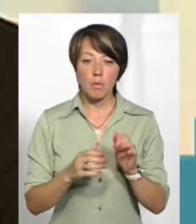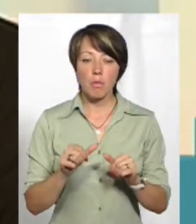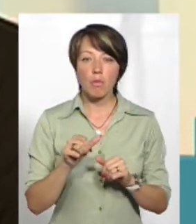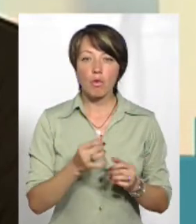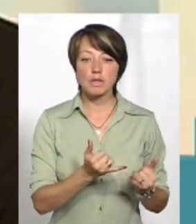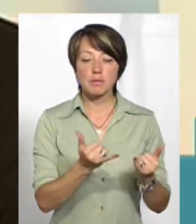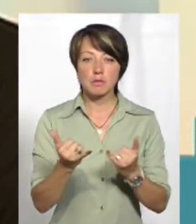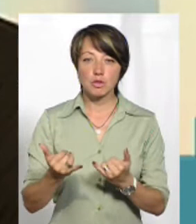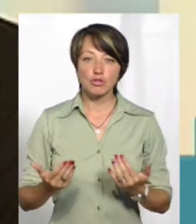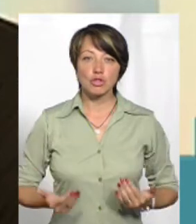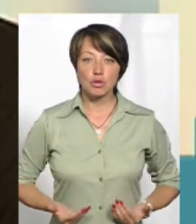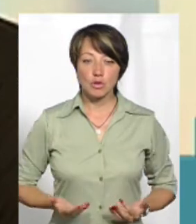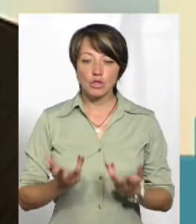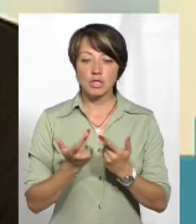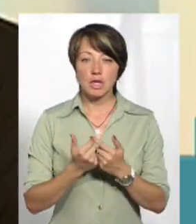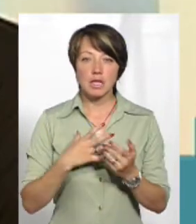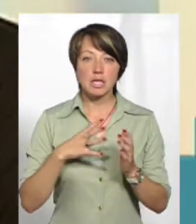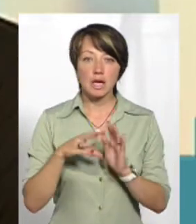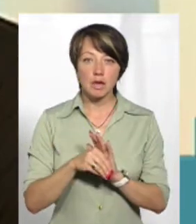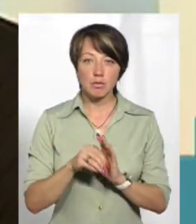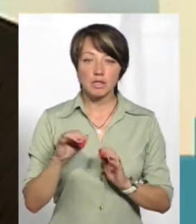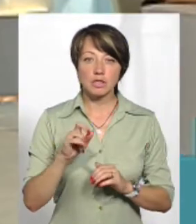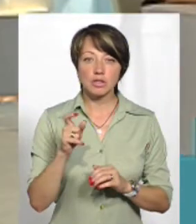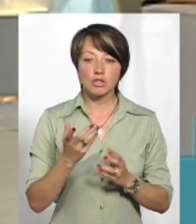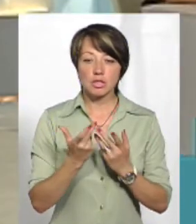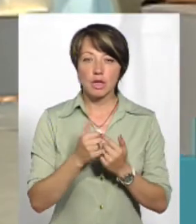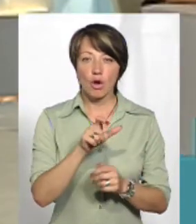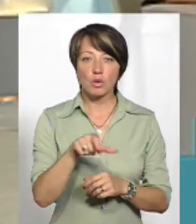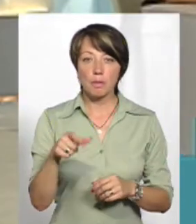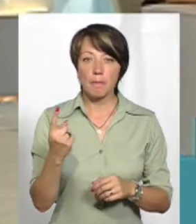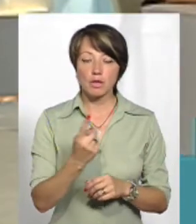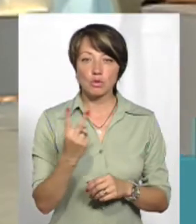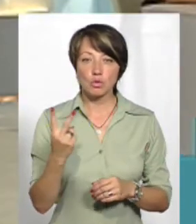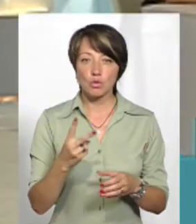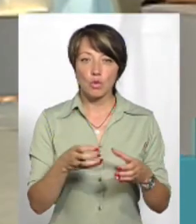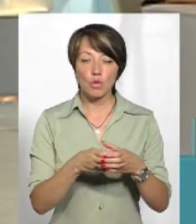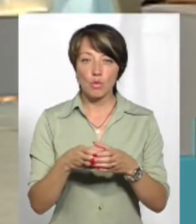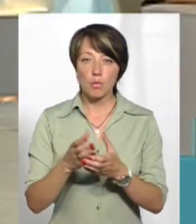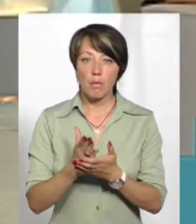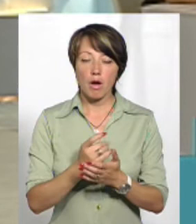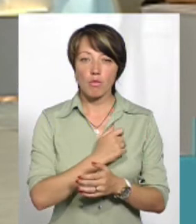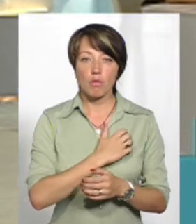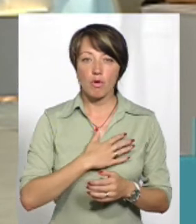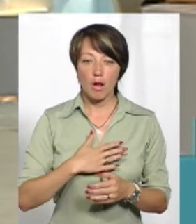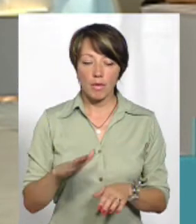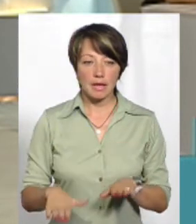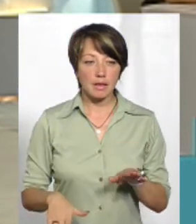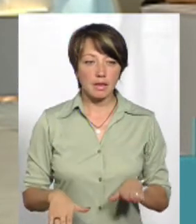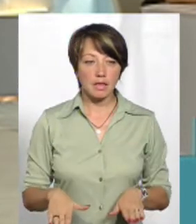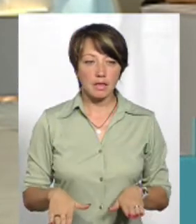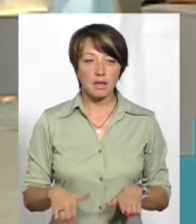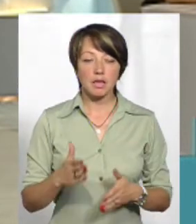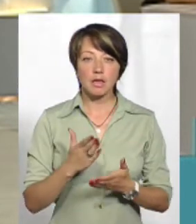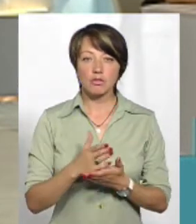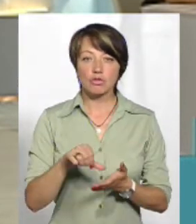забезпеченню житлом, це з числа загиблих і з числа осіб першої, другої групи, які мають поранення нижних кінцівок